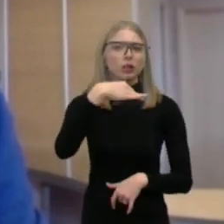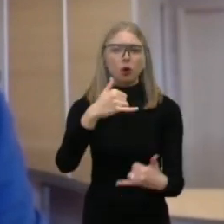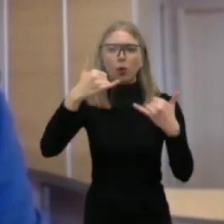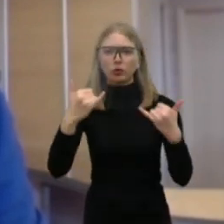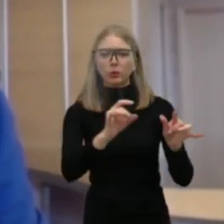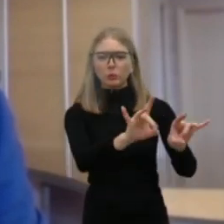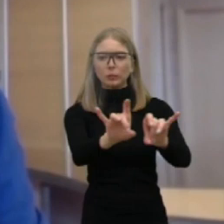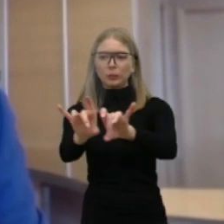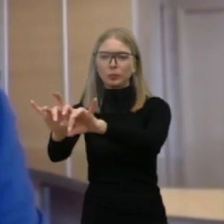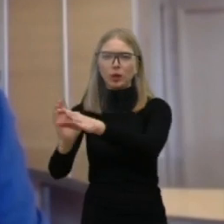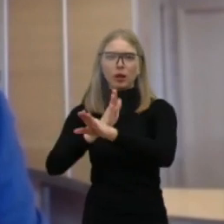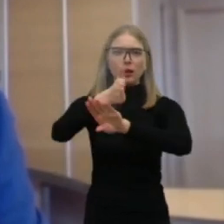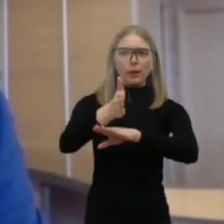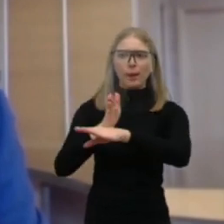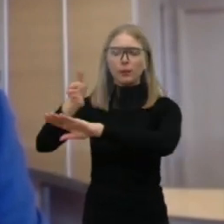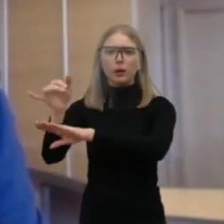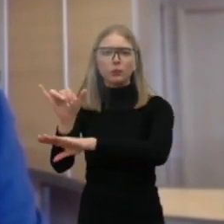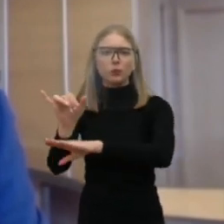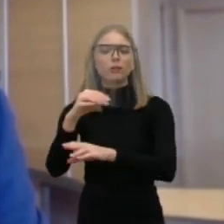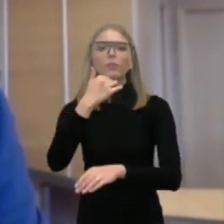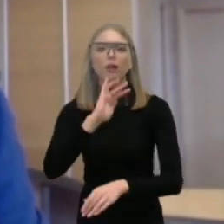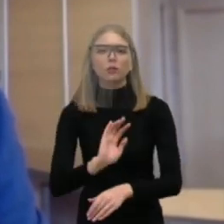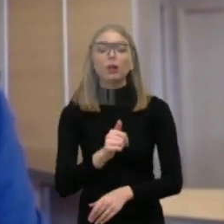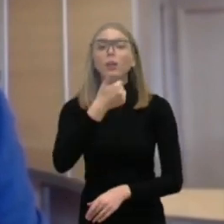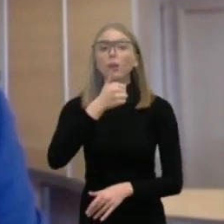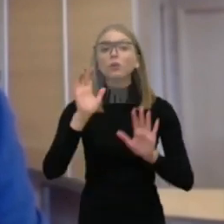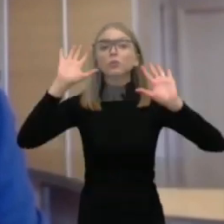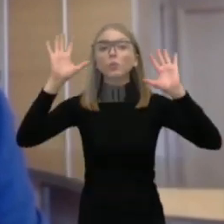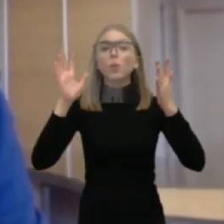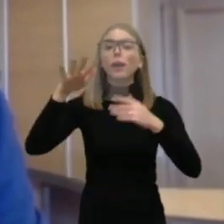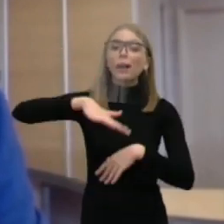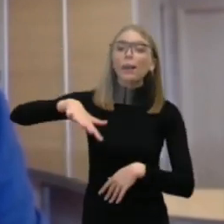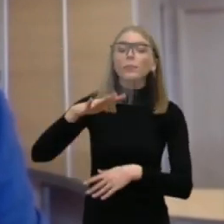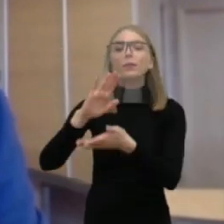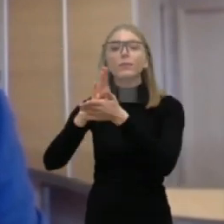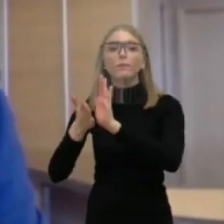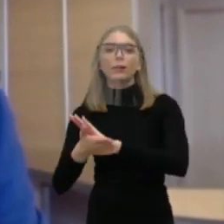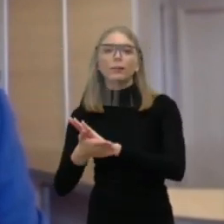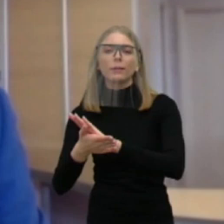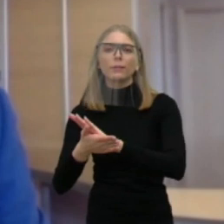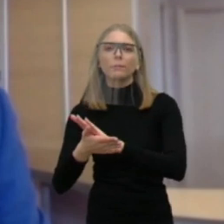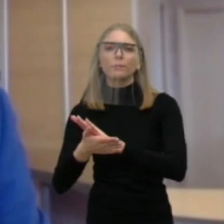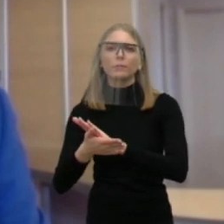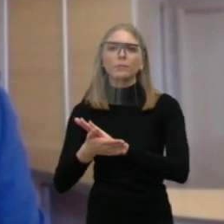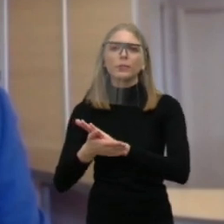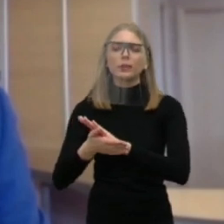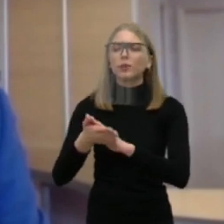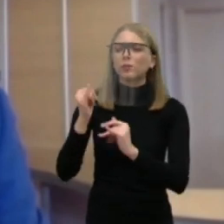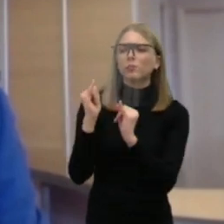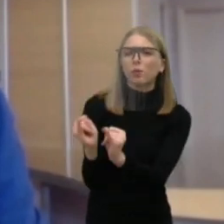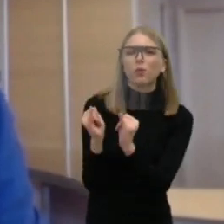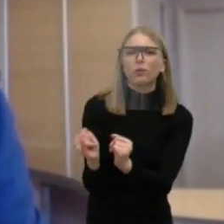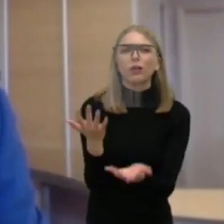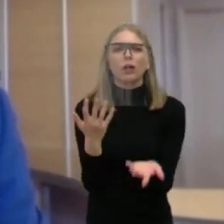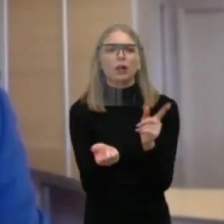suvokti, kad jeigu matote pažeidimą ar atliekų tvarkymą, ar miškų kirtimuose, ar galima brakoniravimo